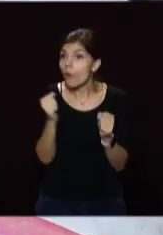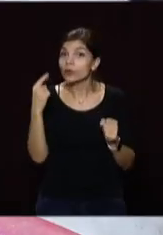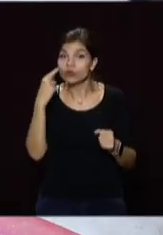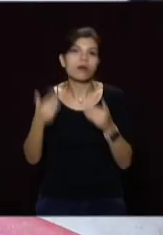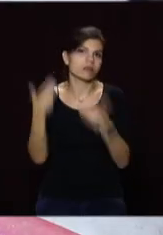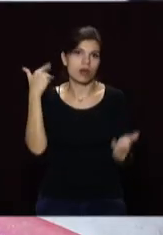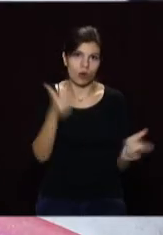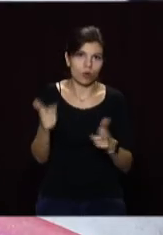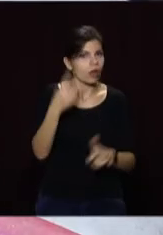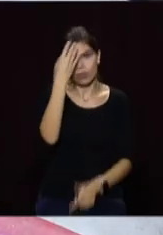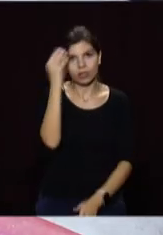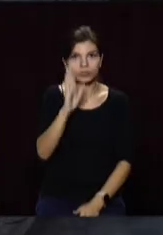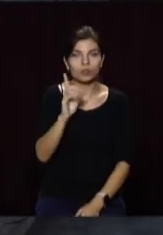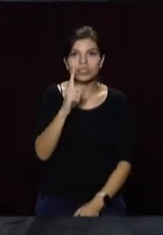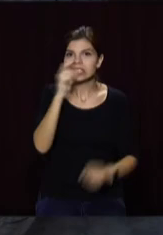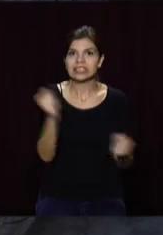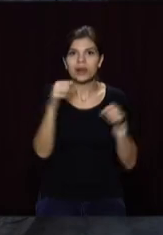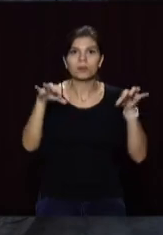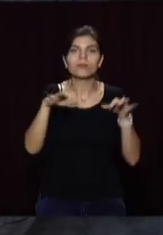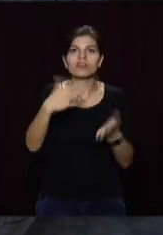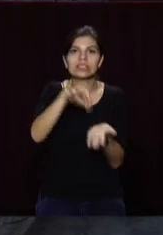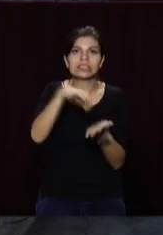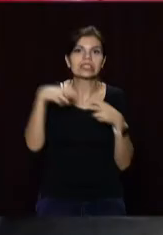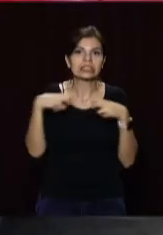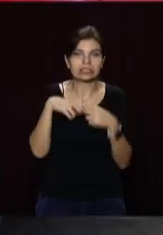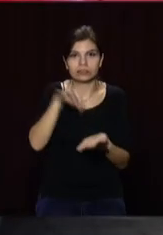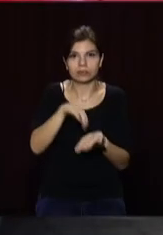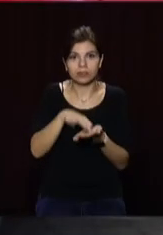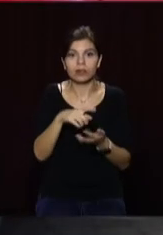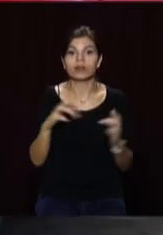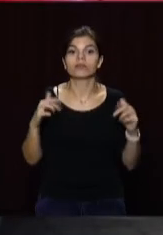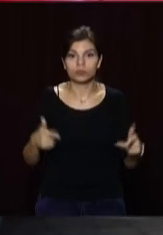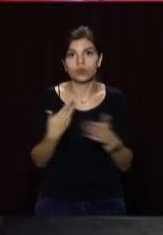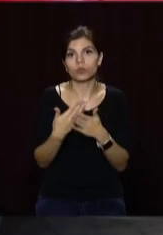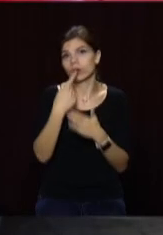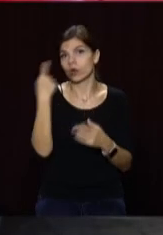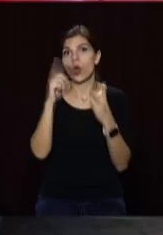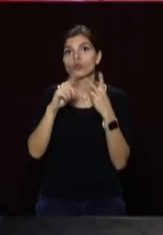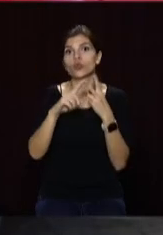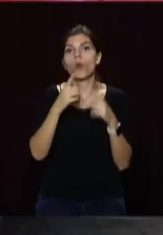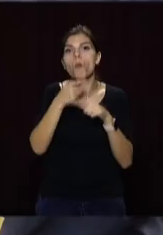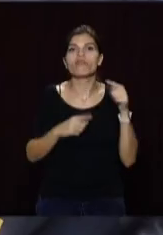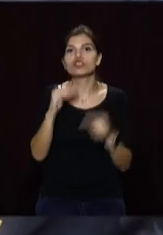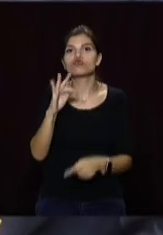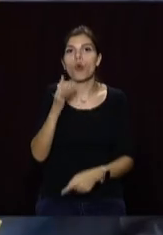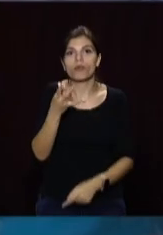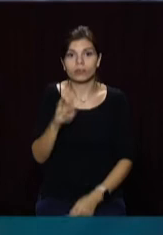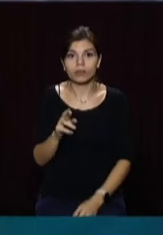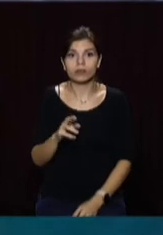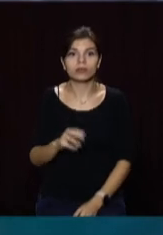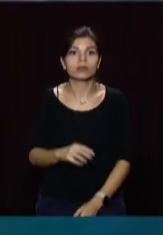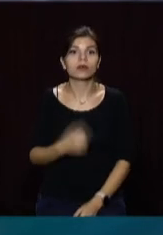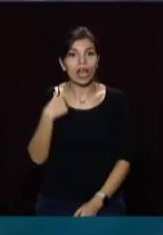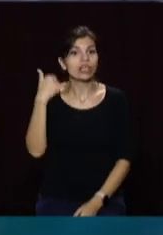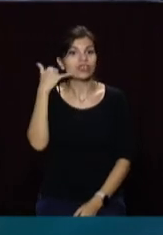холодів заздалегідь. Не забуває і про зимову гуму для автівки. Зазвичай перевзує машину десь у другій половині жовтня. Я зарані